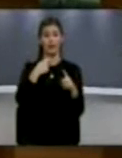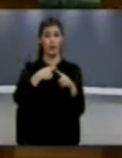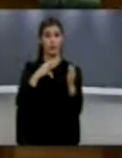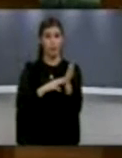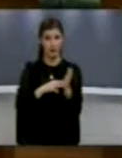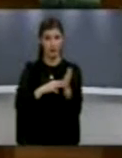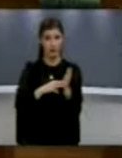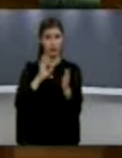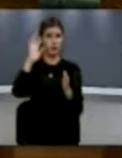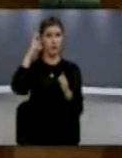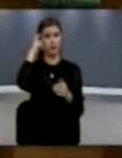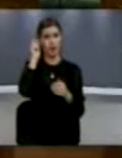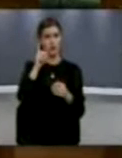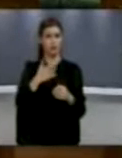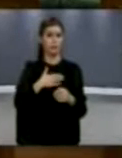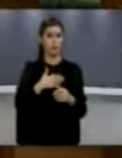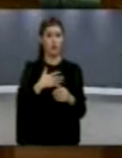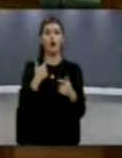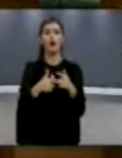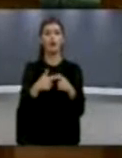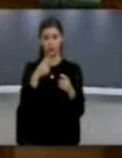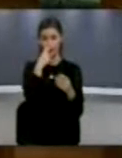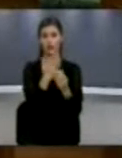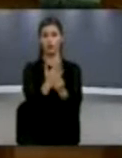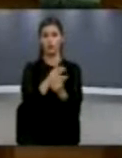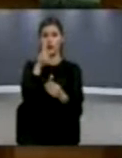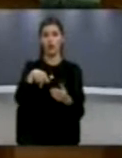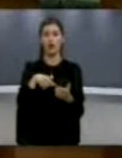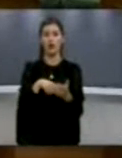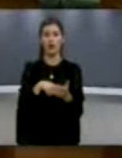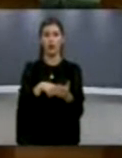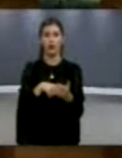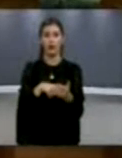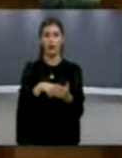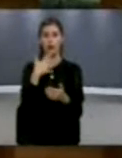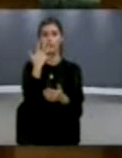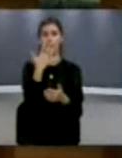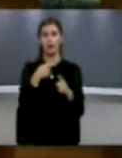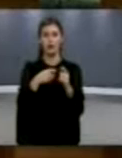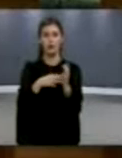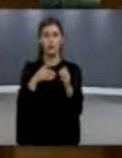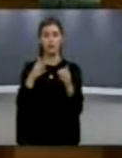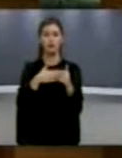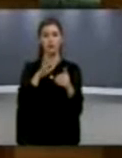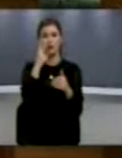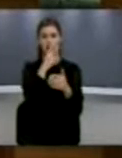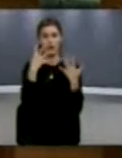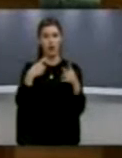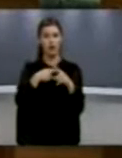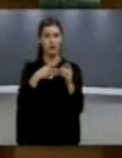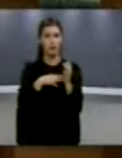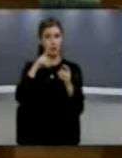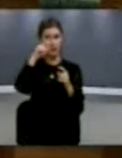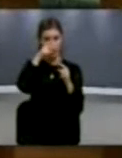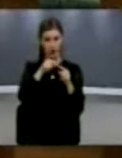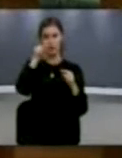faktit që në vitin 2002 është përfunduar shtrimi rrugës asfaltuar dheri në 21 kilometra ljarë këtë prej pejes, pra edhe në